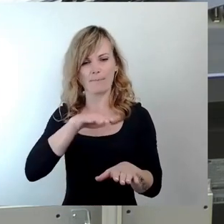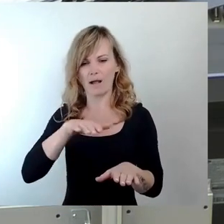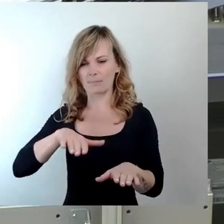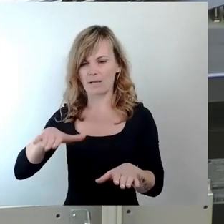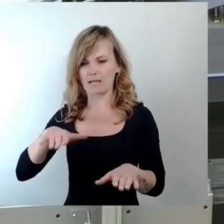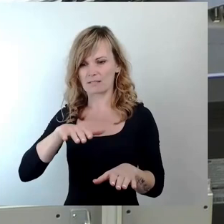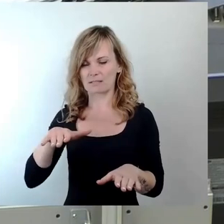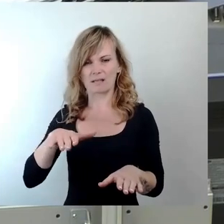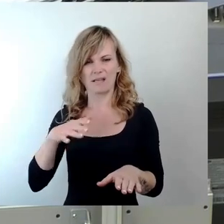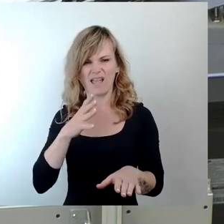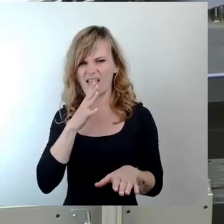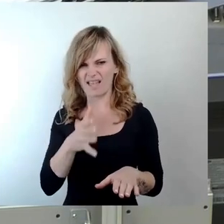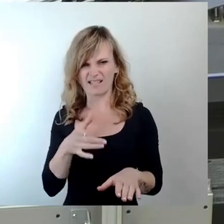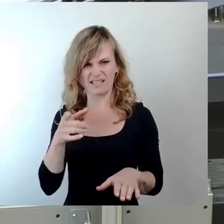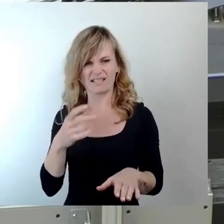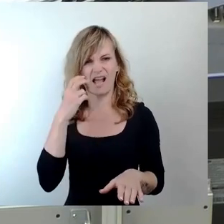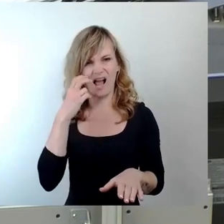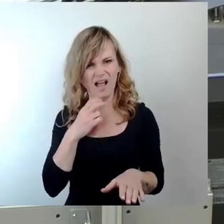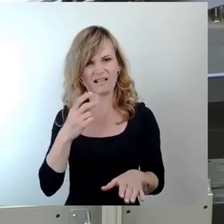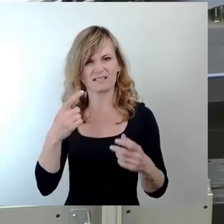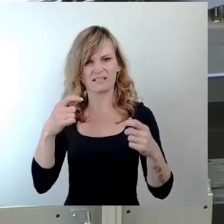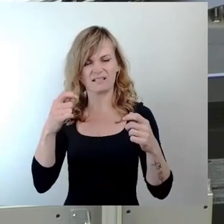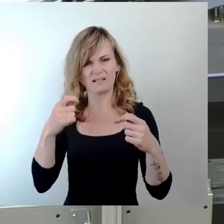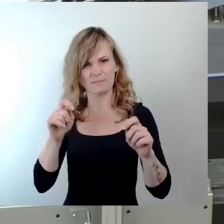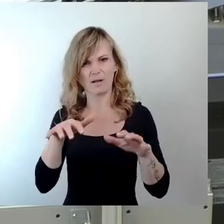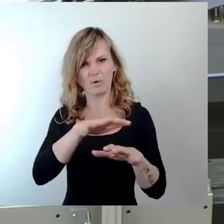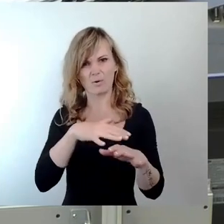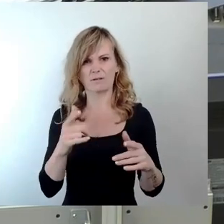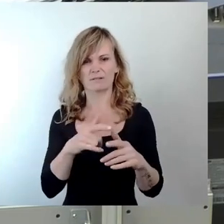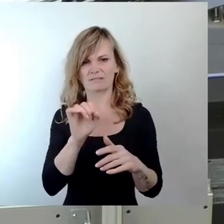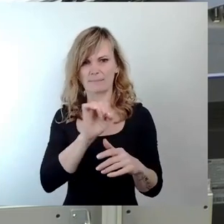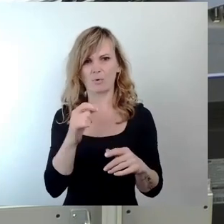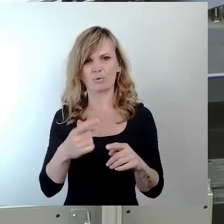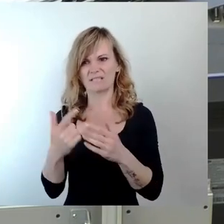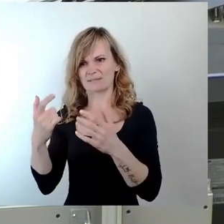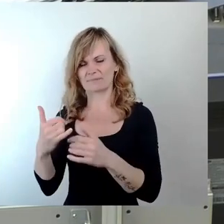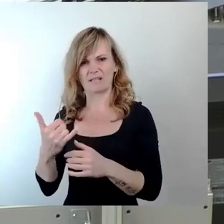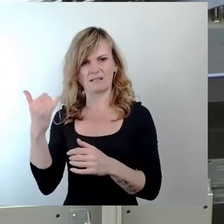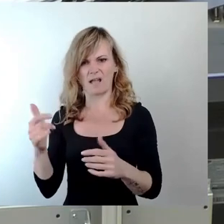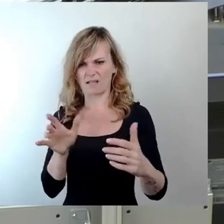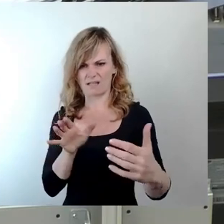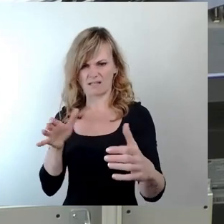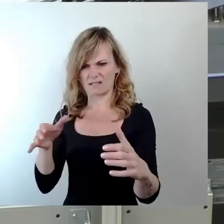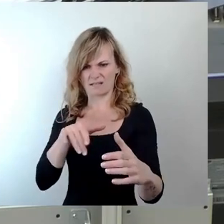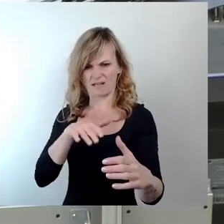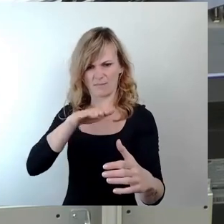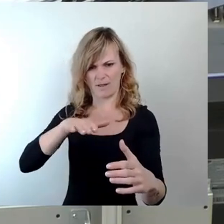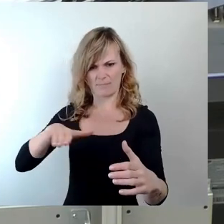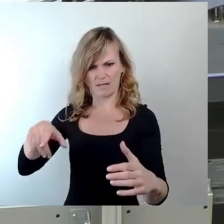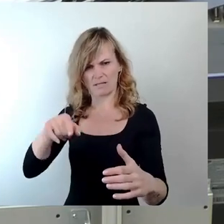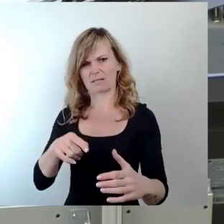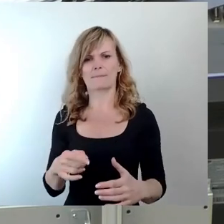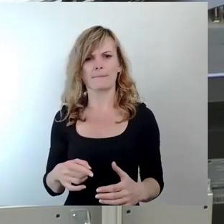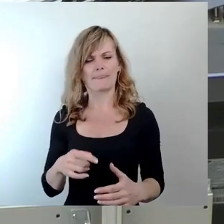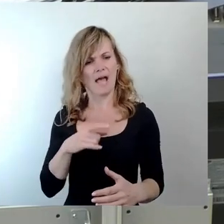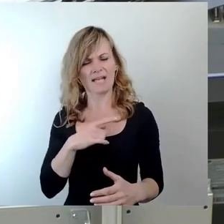Semperoper und den Bauten der 70er Jahre, wo ich mich immer gefragt habe, wir sind hier irgendwie im Bereich der guten Stube von Dresden,